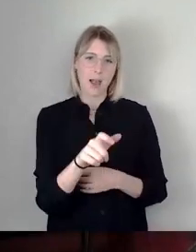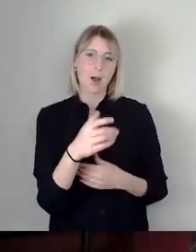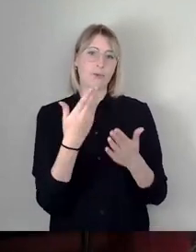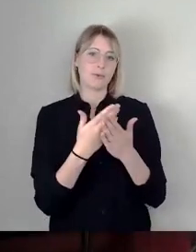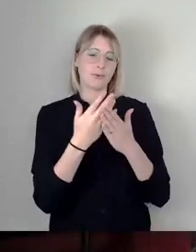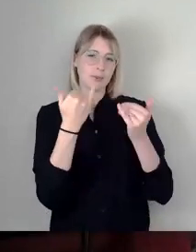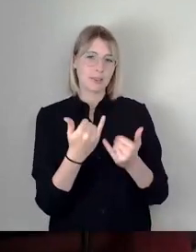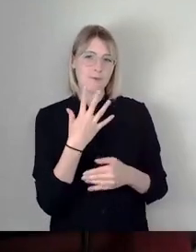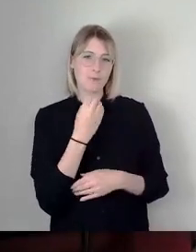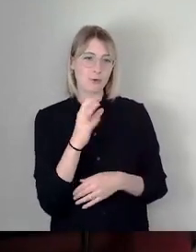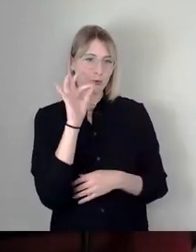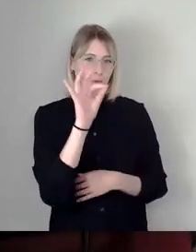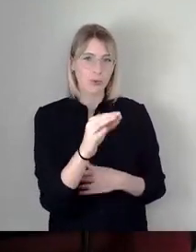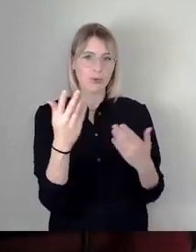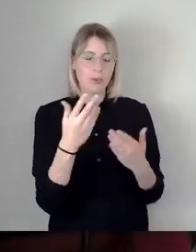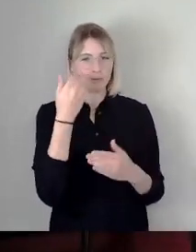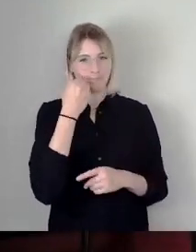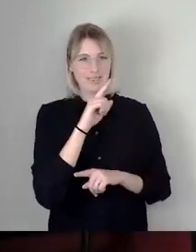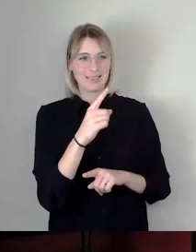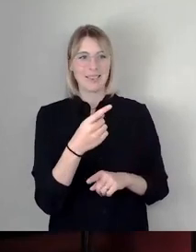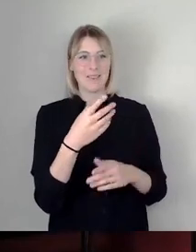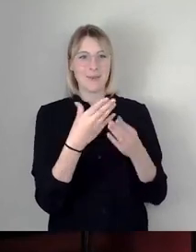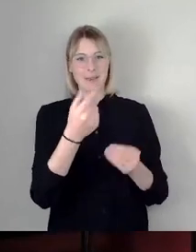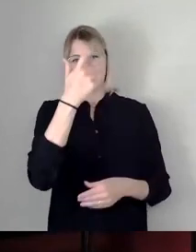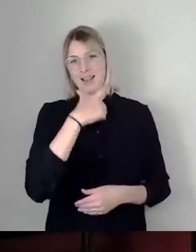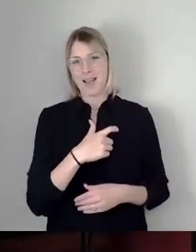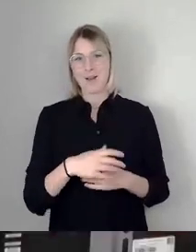dass Sie uns nicht vermissen. Vielen, vielen Dank.